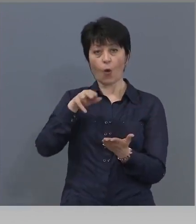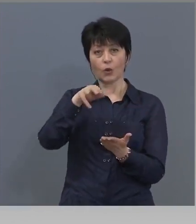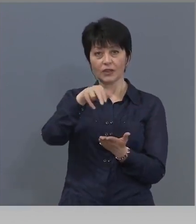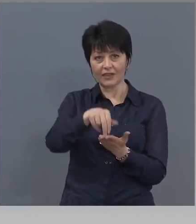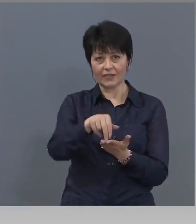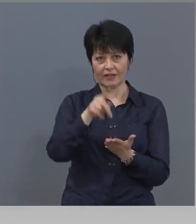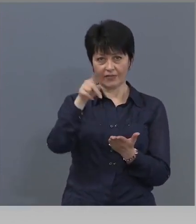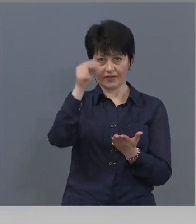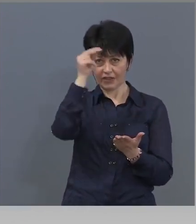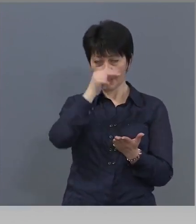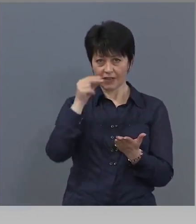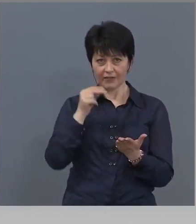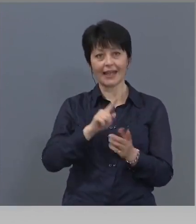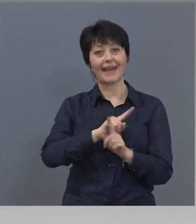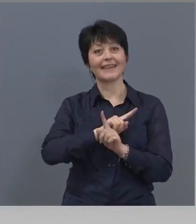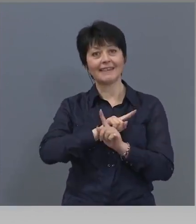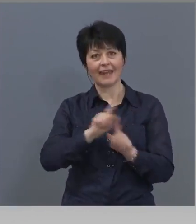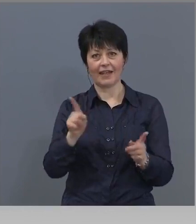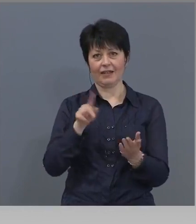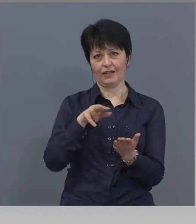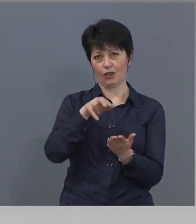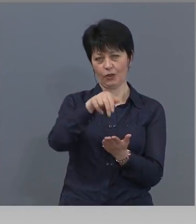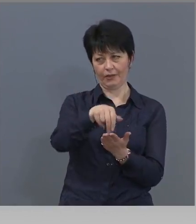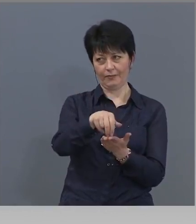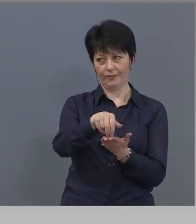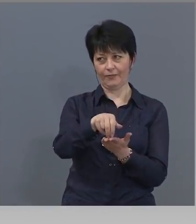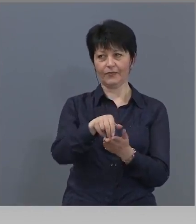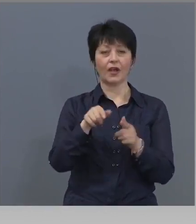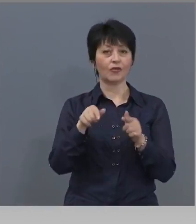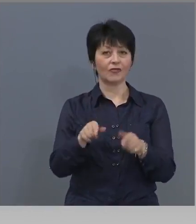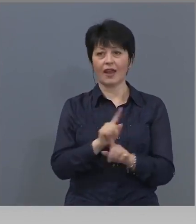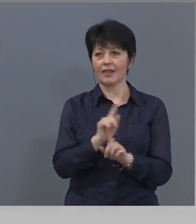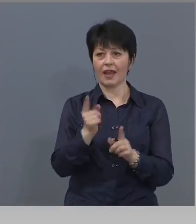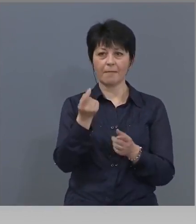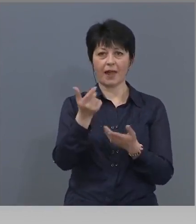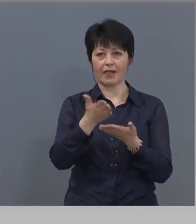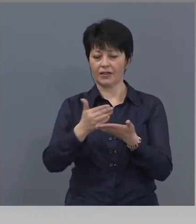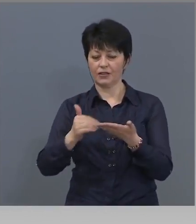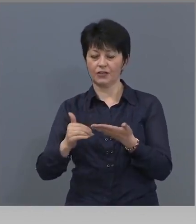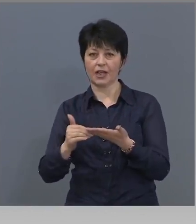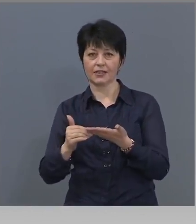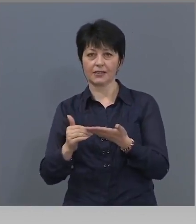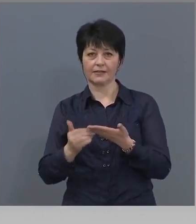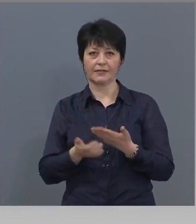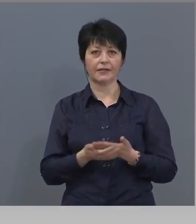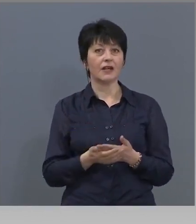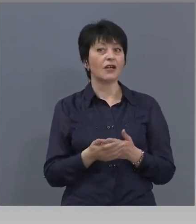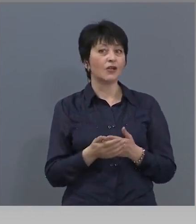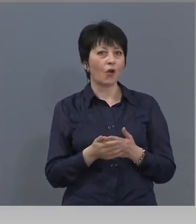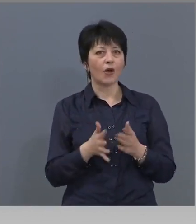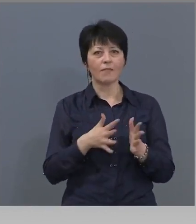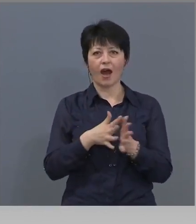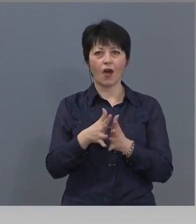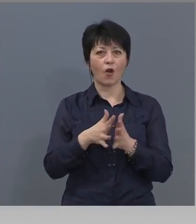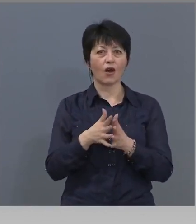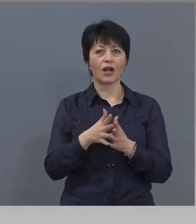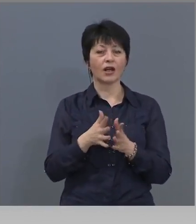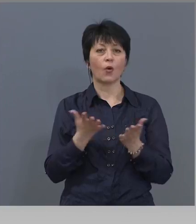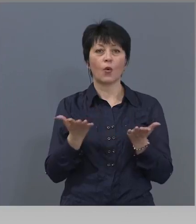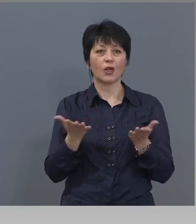Който счита и мисли като вас, да не отиде. Това не е малка част. Но има хора, които не могат.